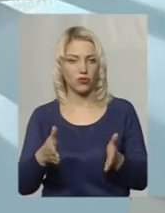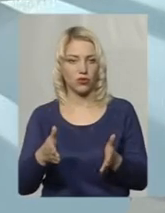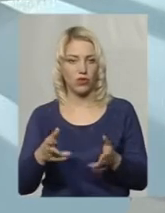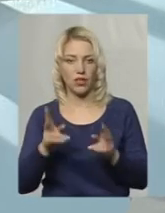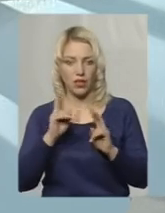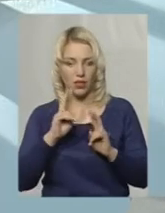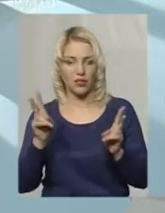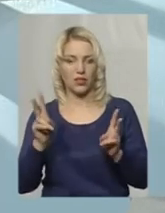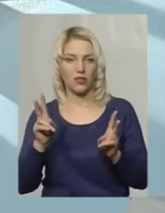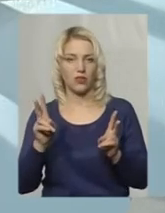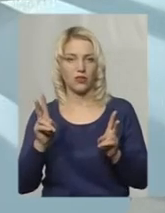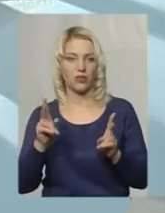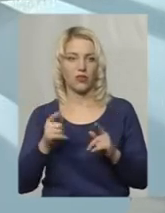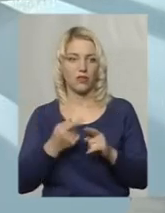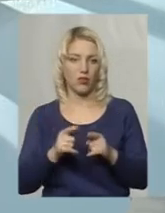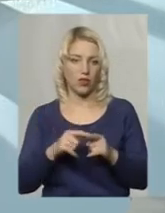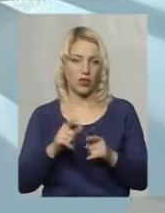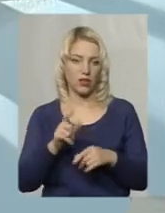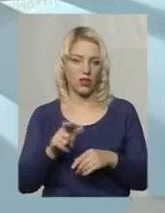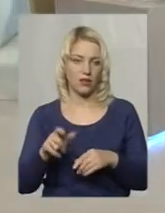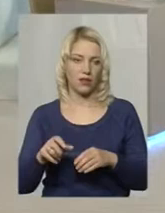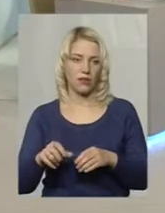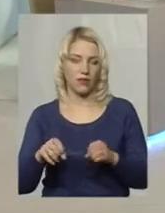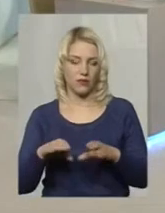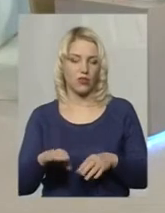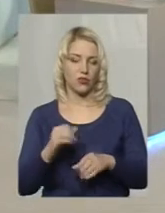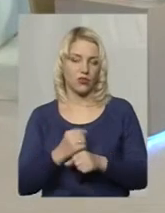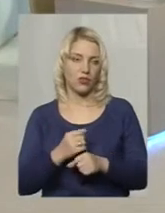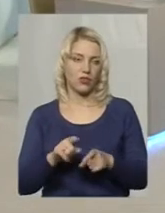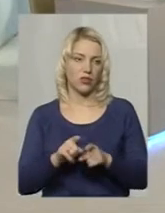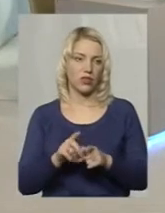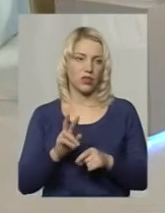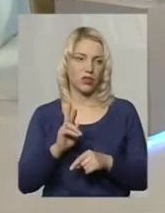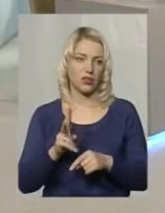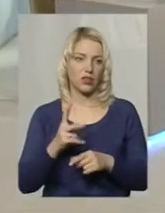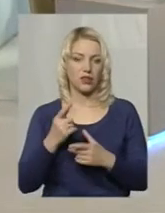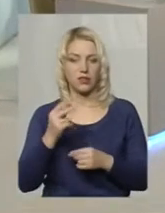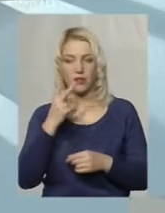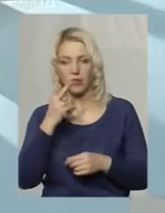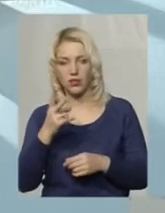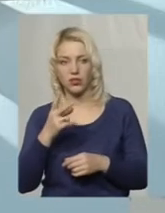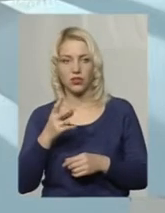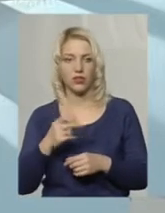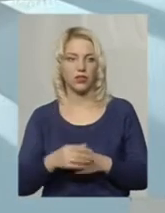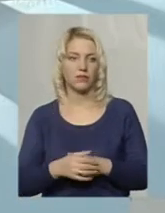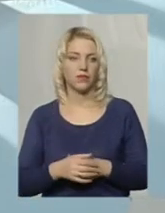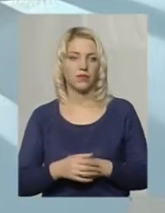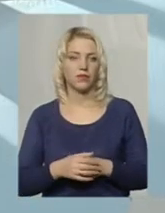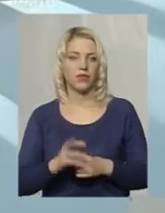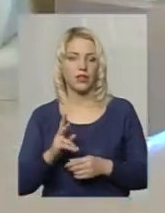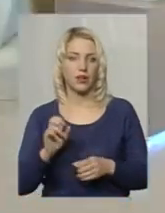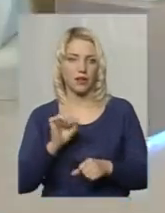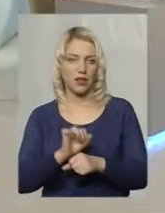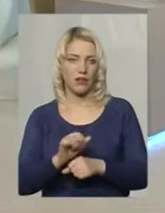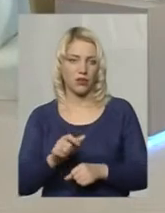не знаючи, вони рішують діяти так, як десь бачили, можливо, бачили, хтось перекривав з якогось переводу.